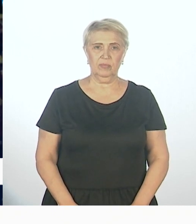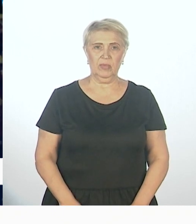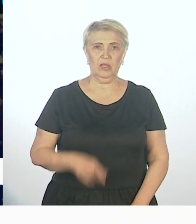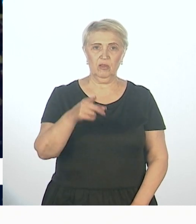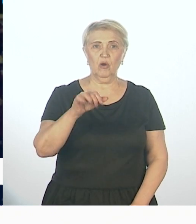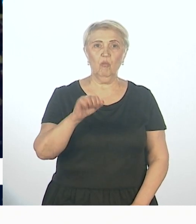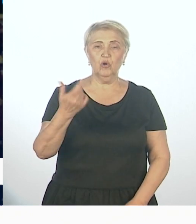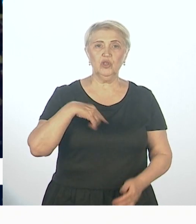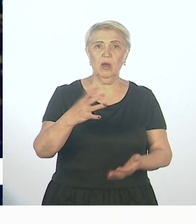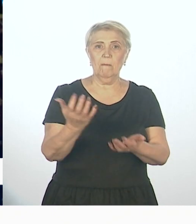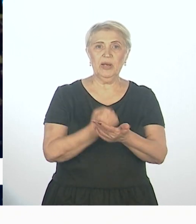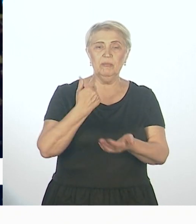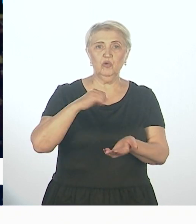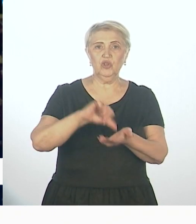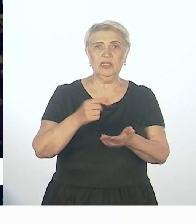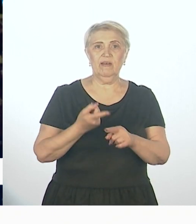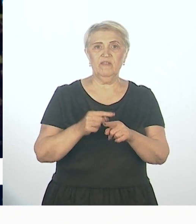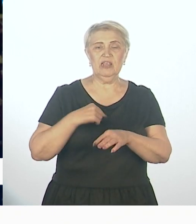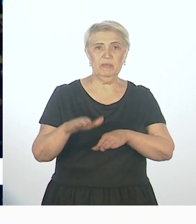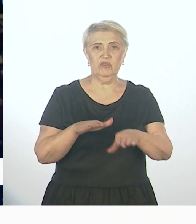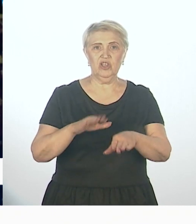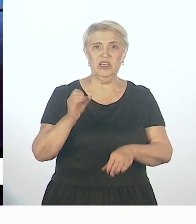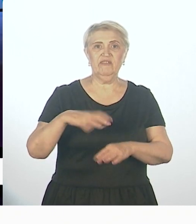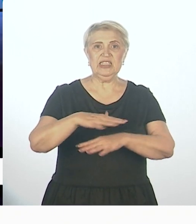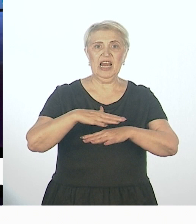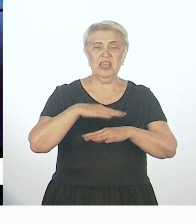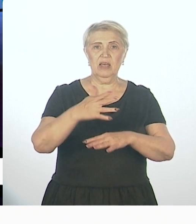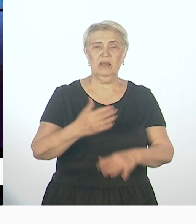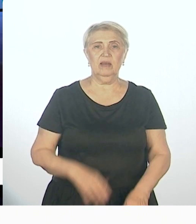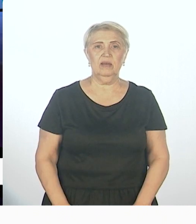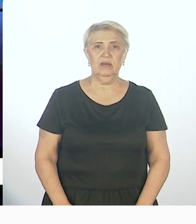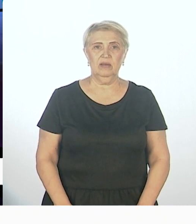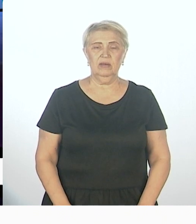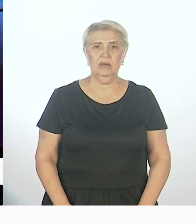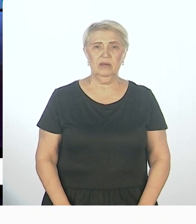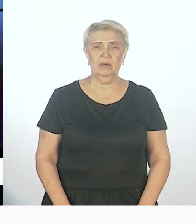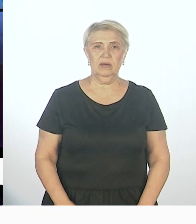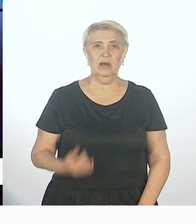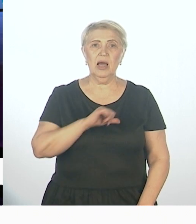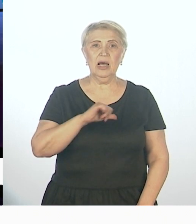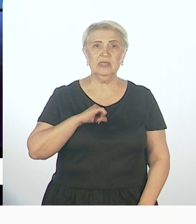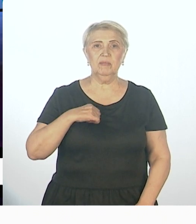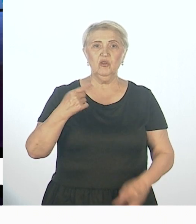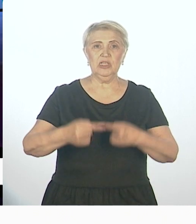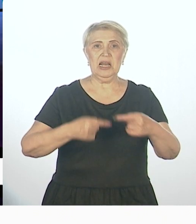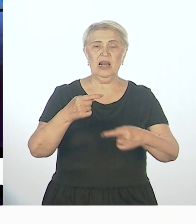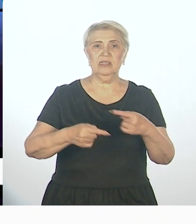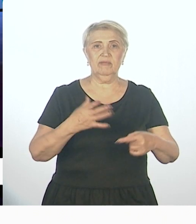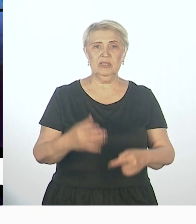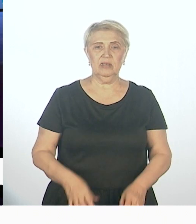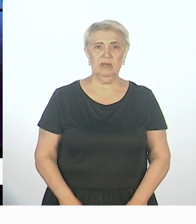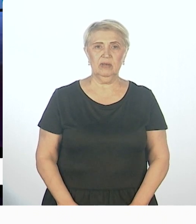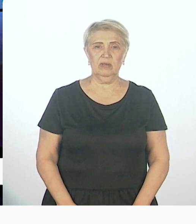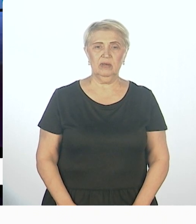принимать участие в этом движении, да, по стране, где там, дай бог, вернется здравый смысл в мир и как бы международные